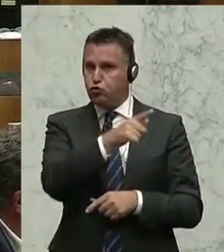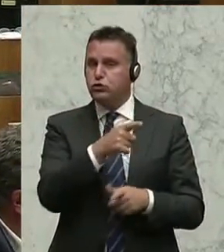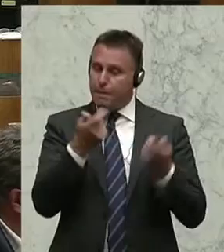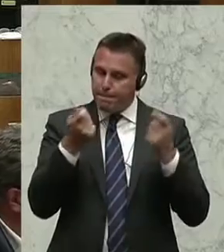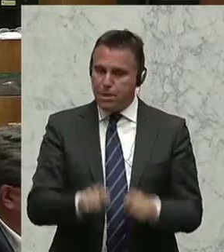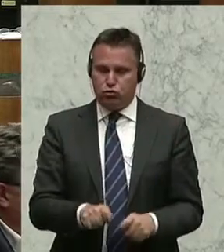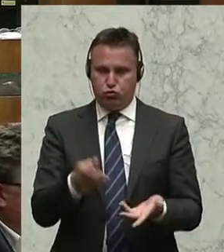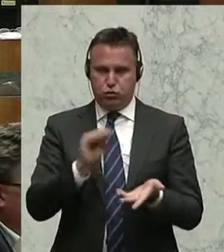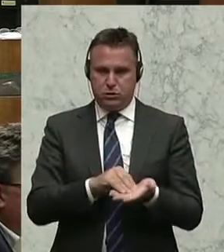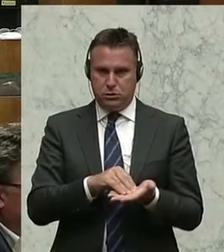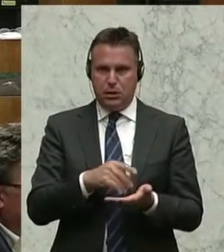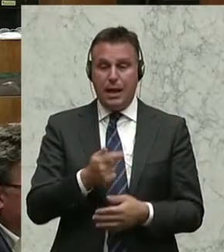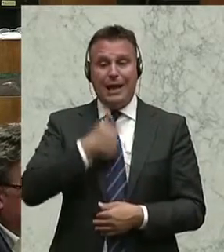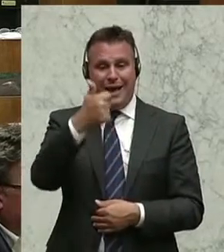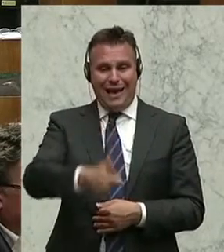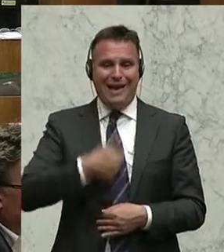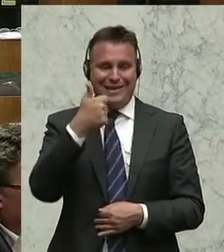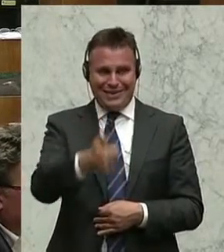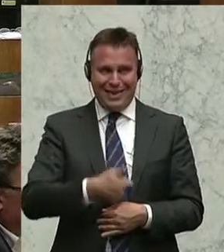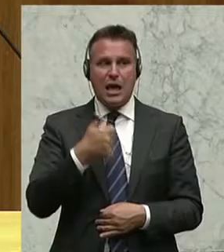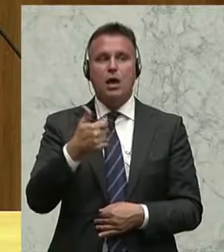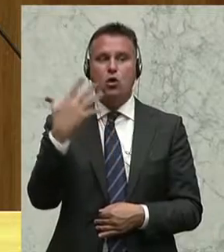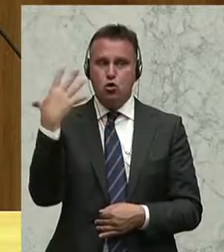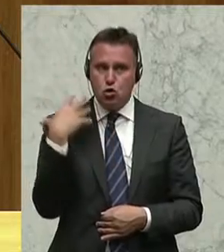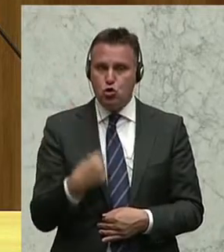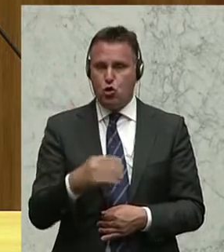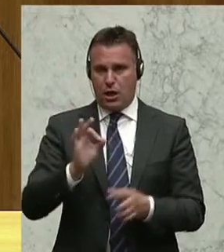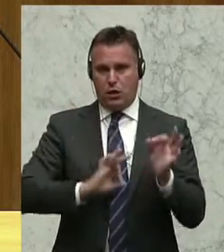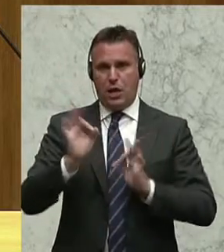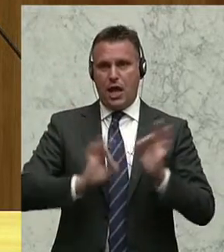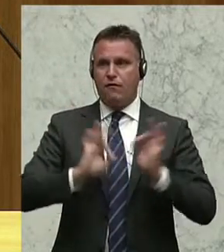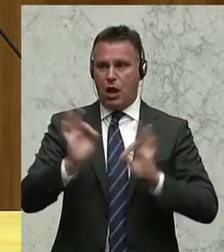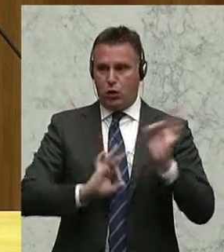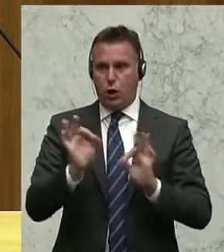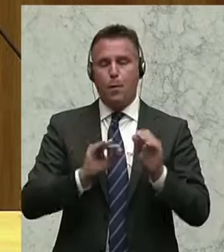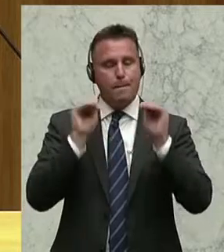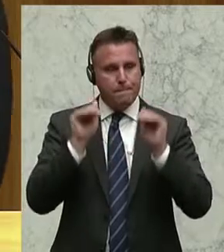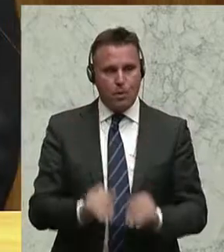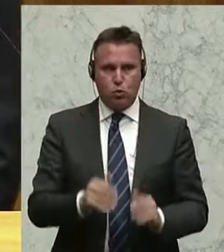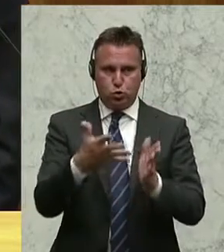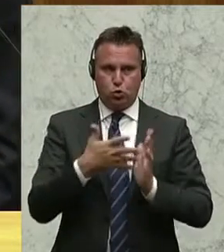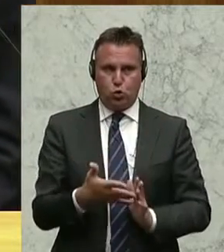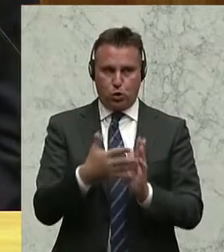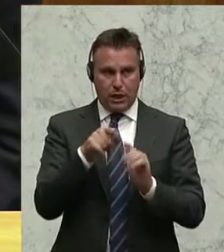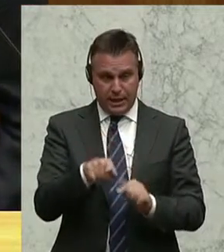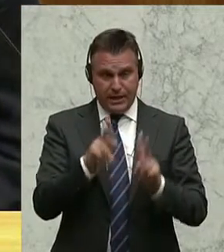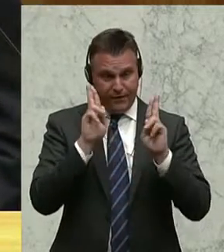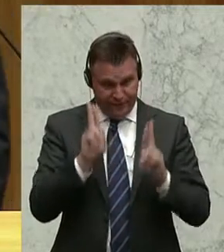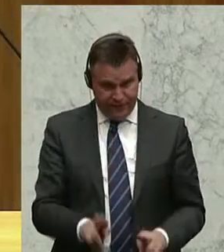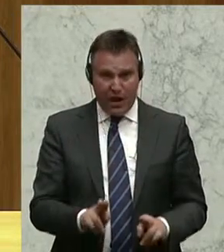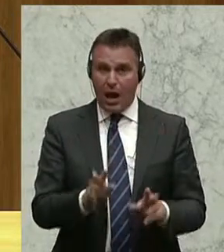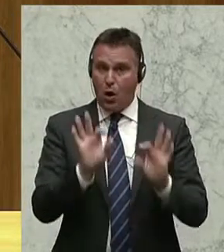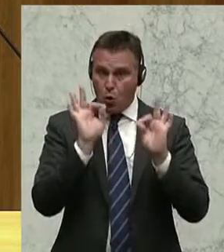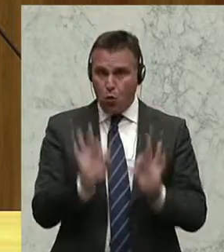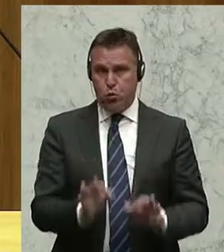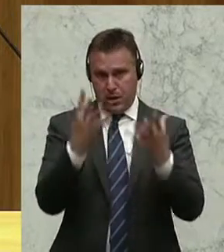wurde und in einem Jahr wir darüber zu evaluieren haben, ob diese Sache auch einen guten